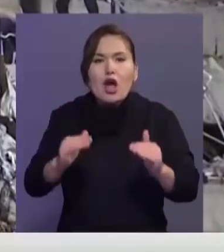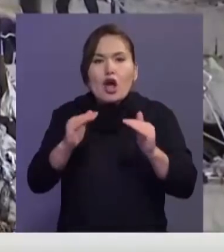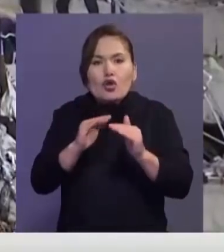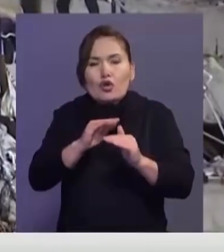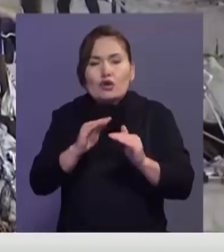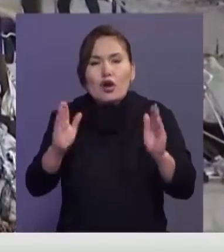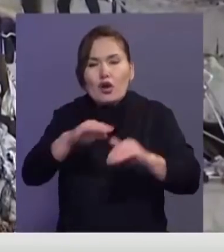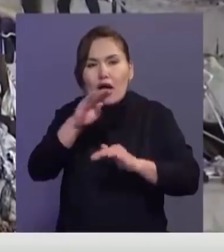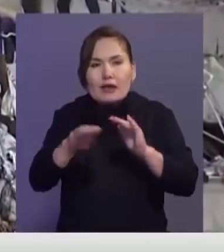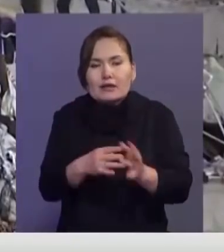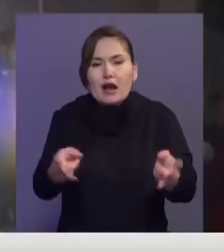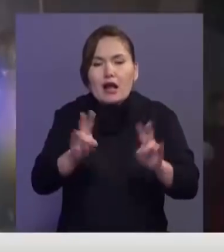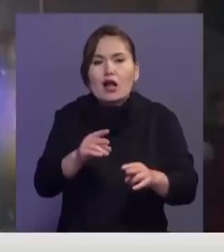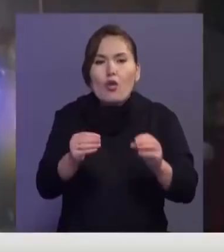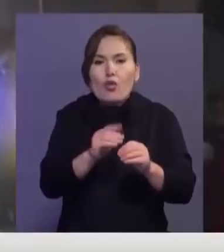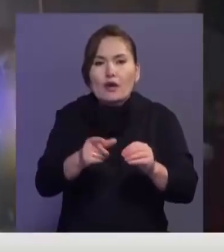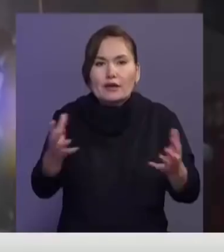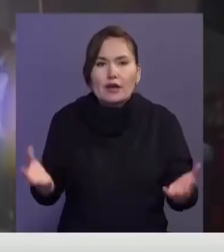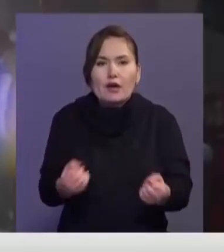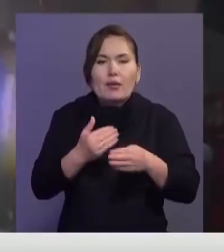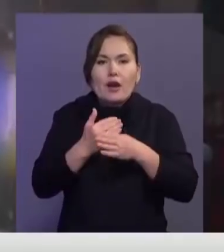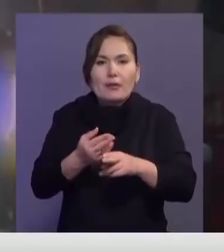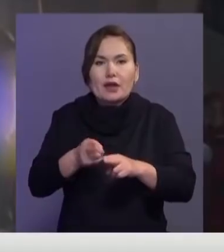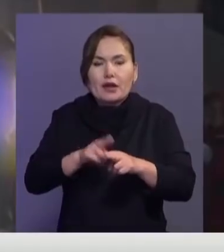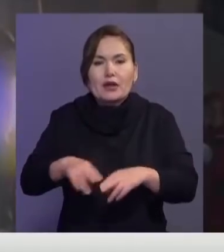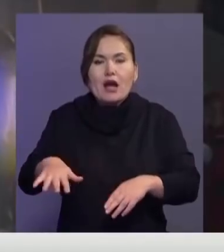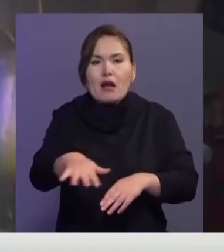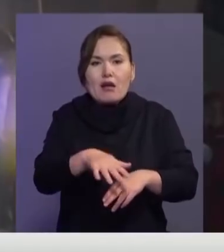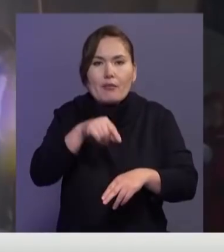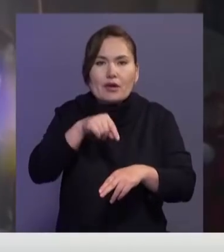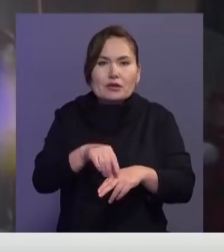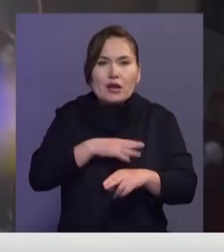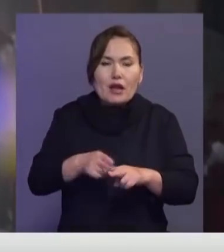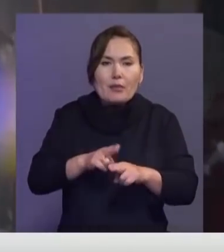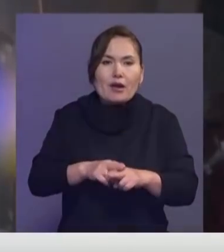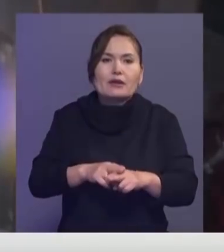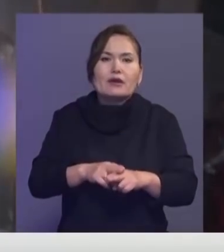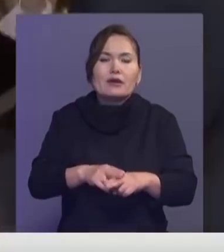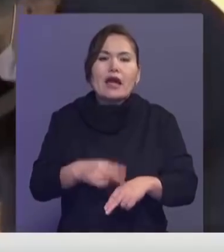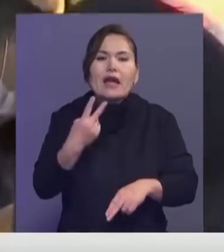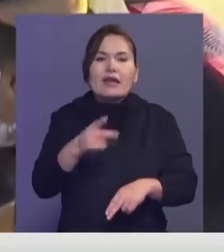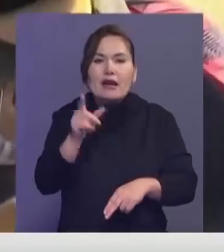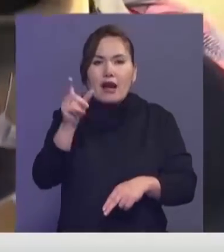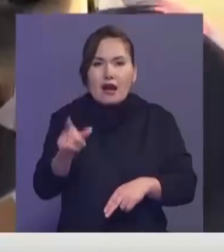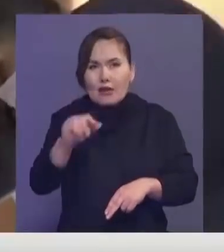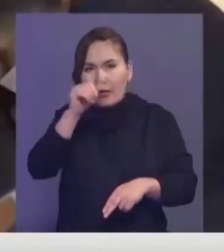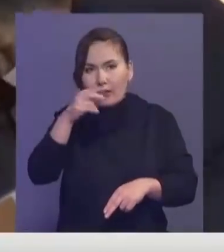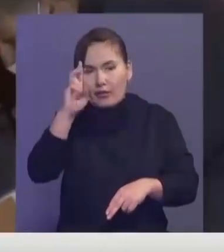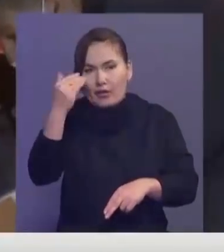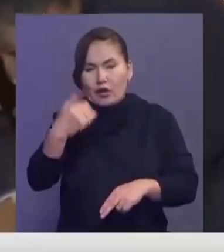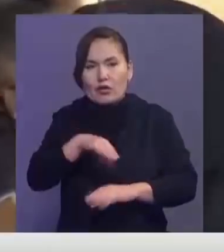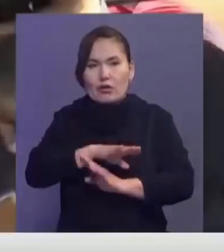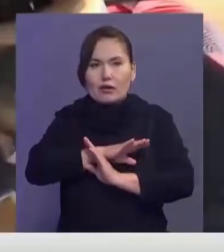асындаған адам құтқарылды. Жалпы дүмпі ғректің саммоз аралында да сезілген. Сонғы ақпарға ғойынша онда ек адам ұпатты болды.